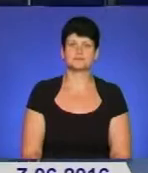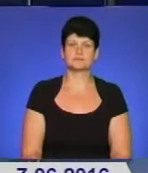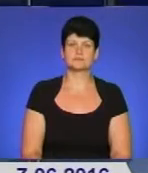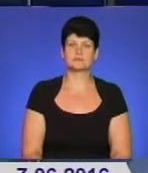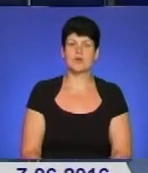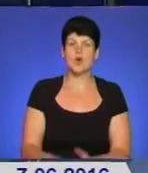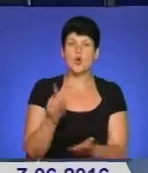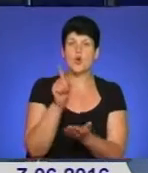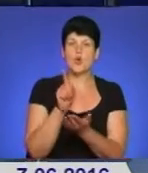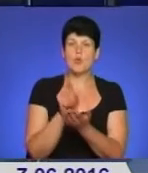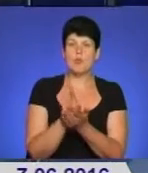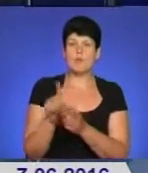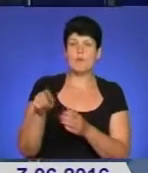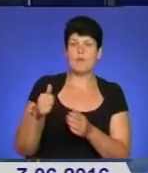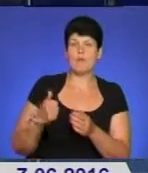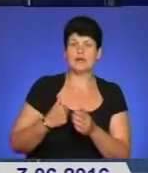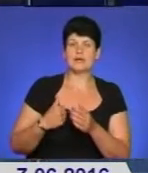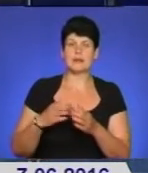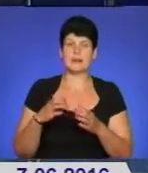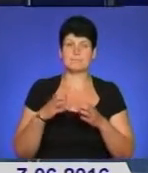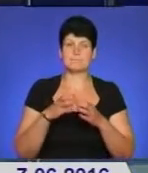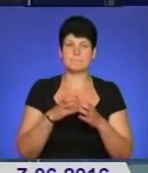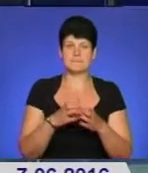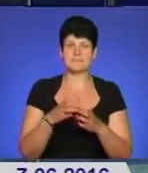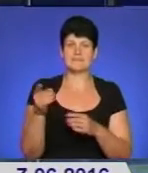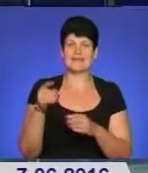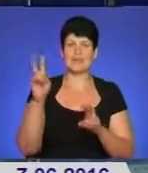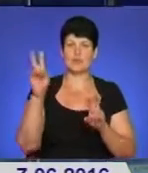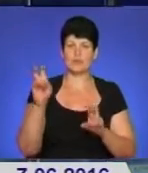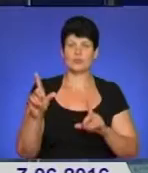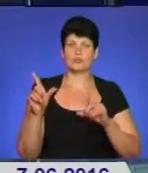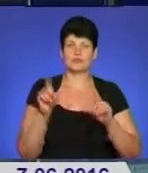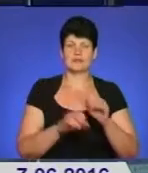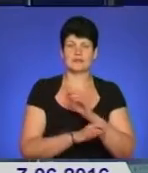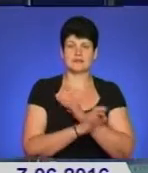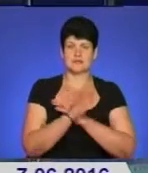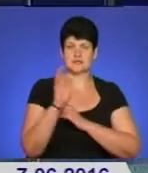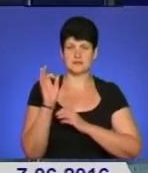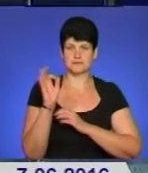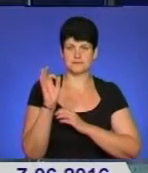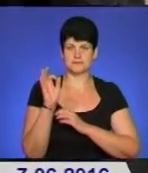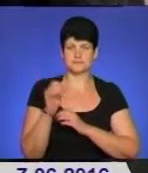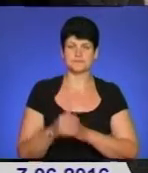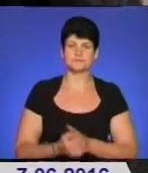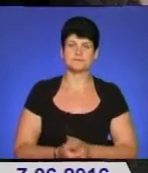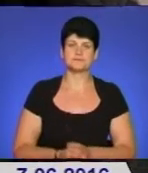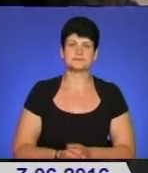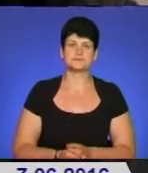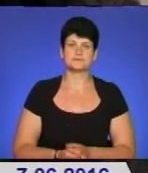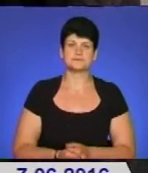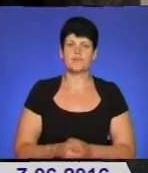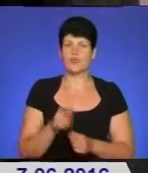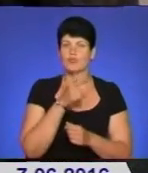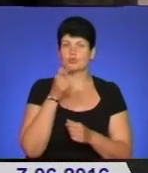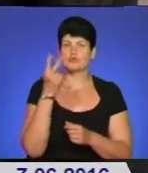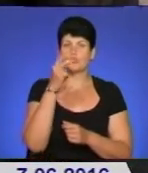Обов'язок покликав бійці роти патрульної служби поліції Тернопіль вирушили на Схід. Детальніше у сюжеті. Впродовж